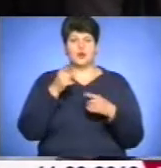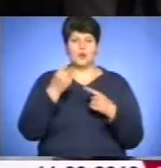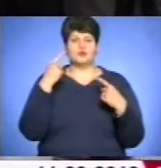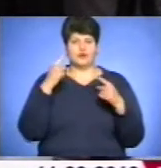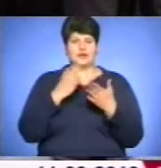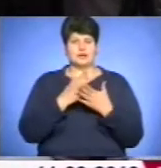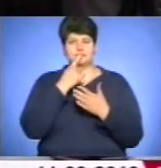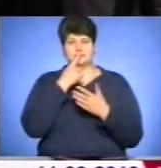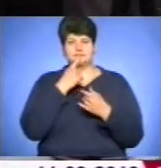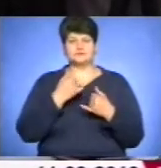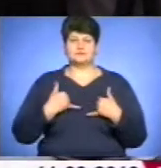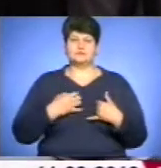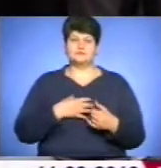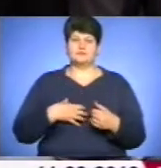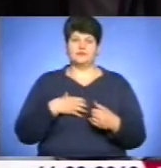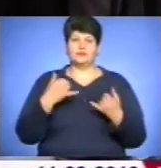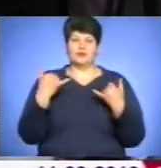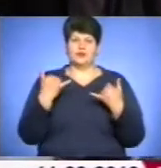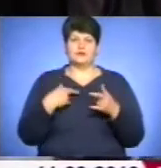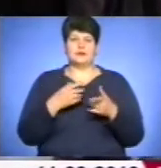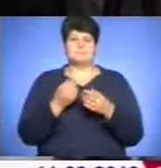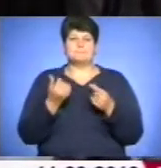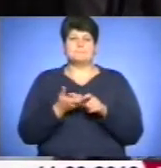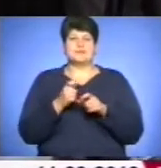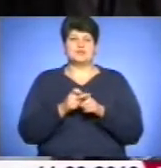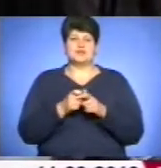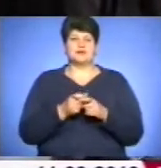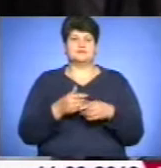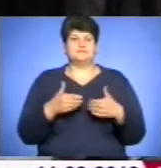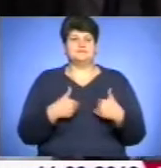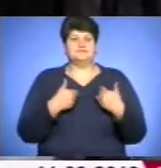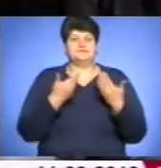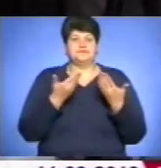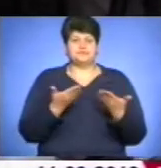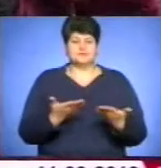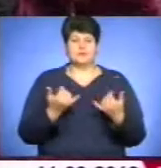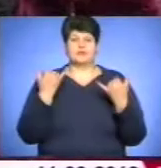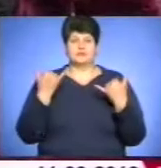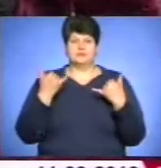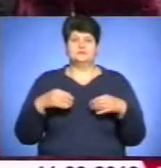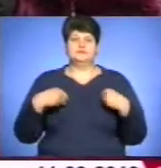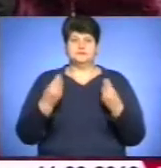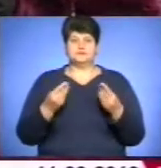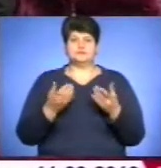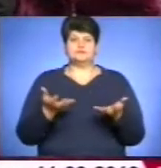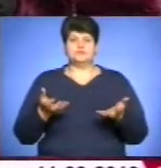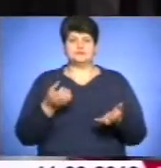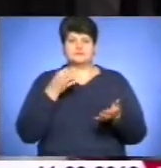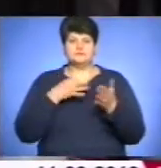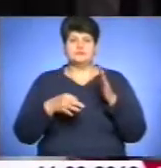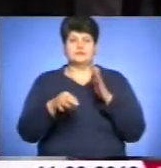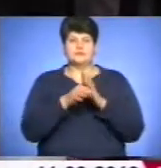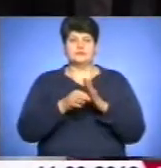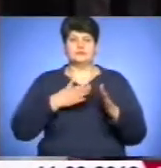є? Для сучасників вони як настанова більше зараз. Вони зараз дають певну підказку нашим